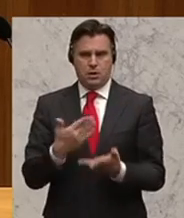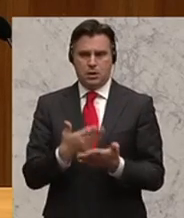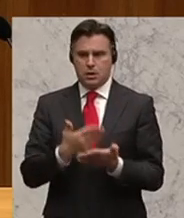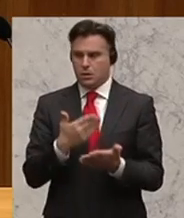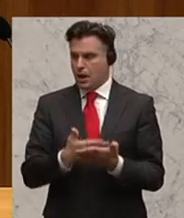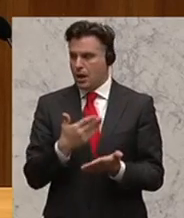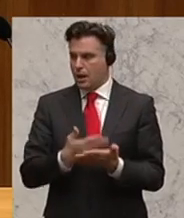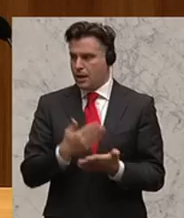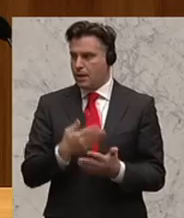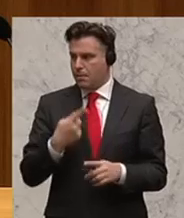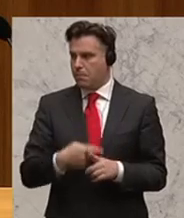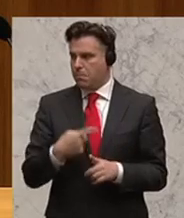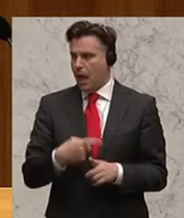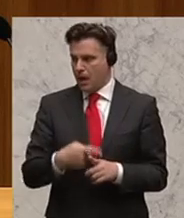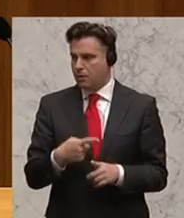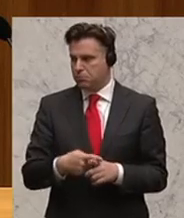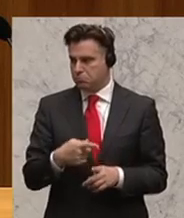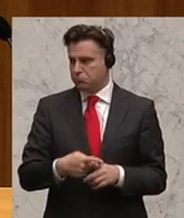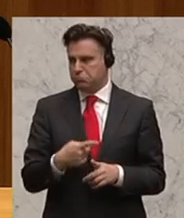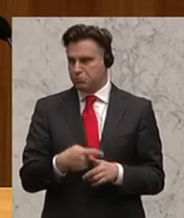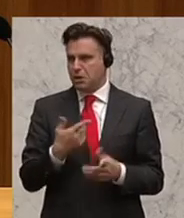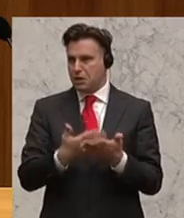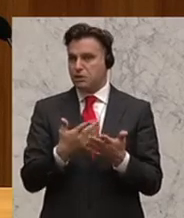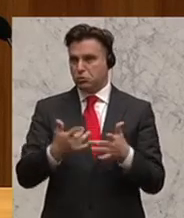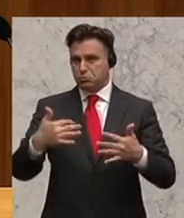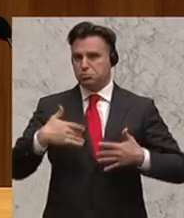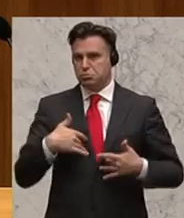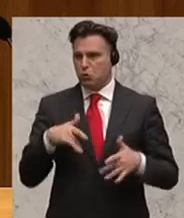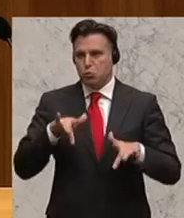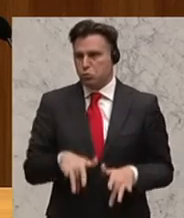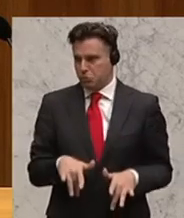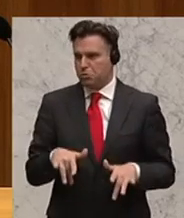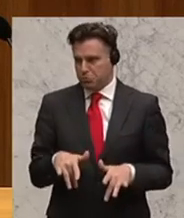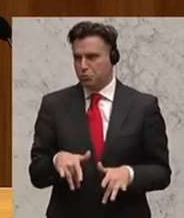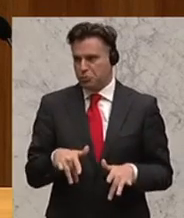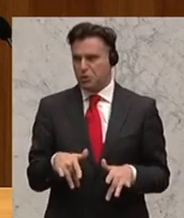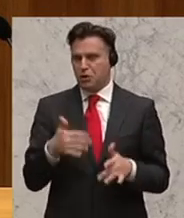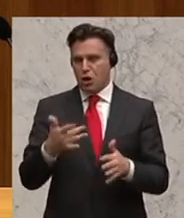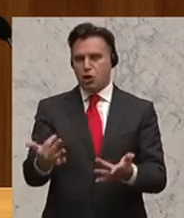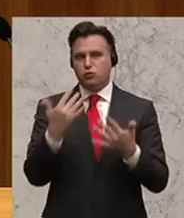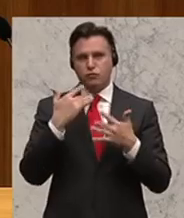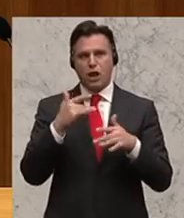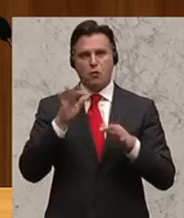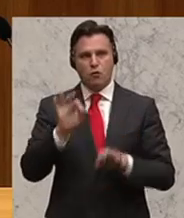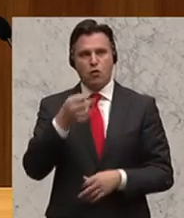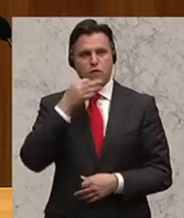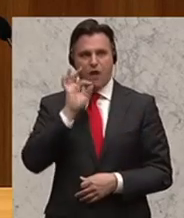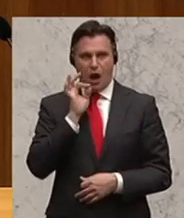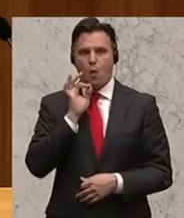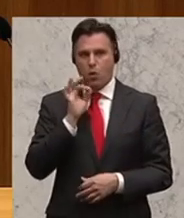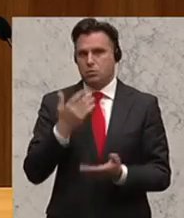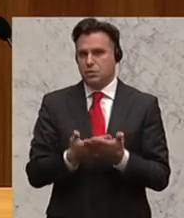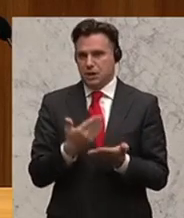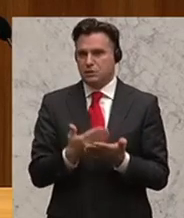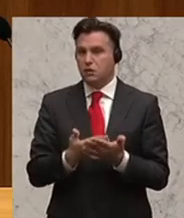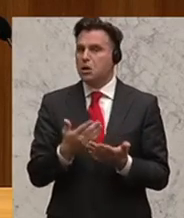im Körper nachgewiesen wird, dann wird wieder ein höheres Schutzniveau für Frauen wirksam. Und das ist meiner Meinung